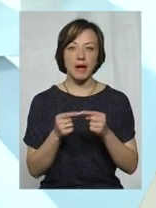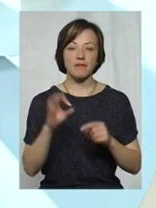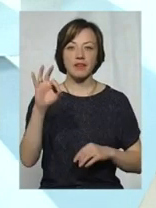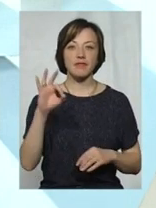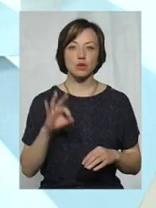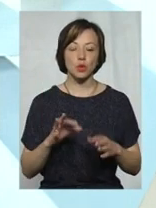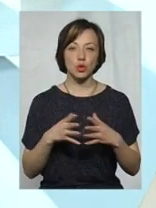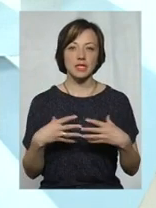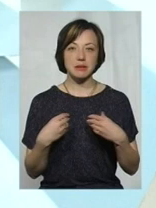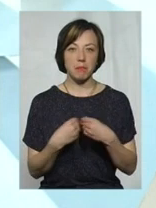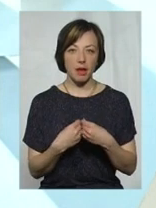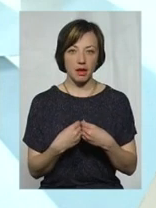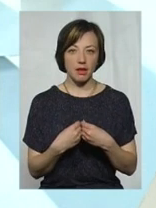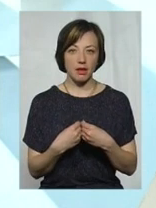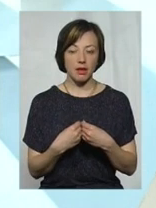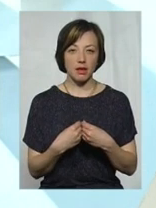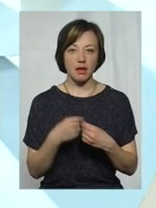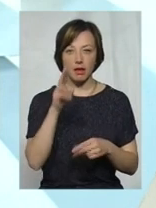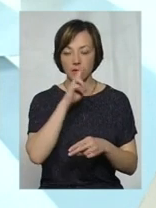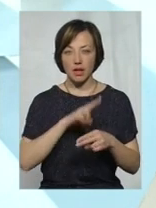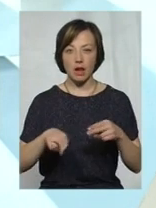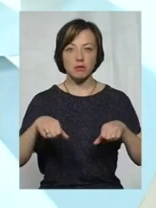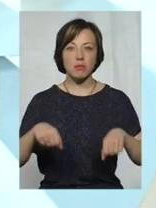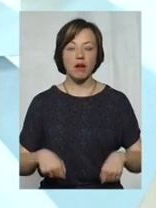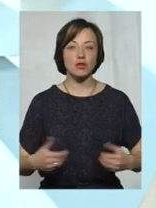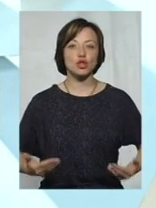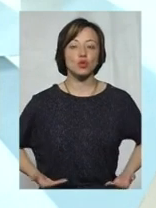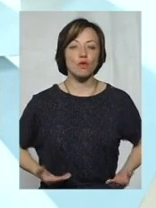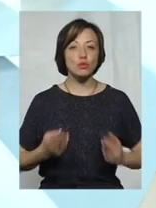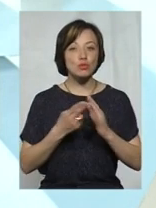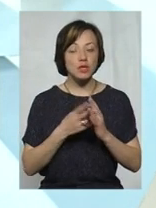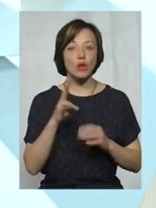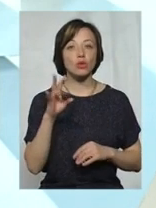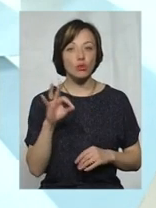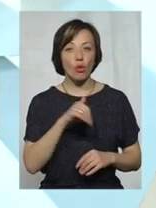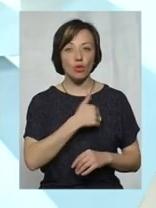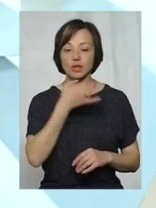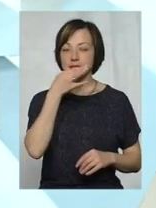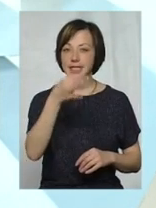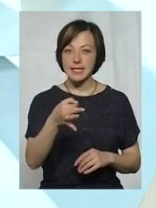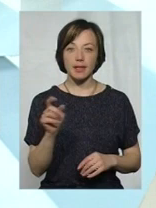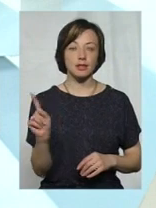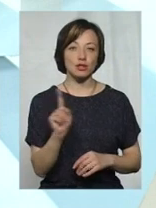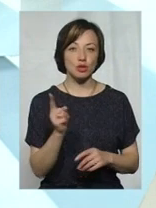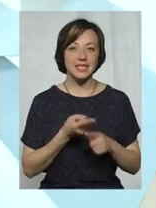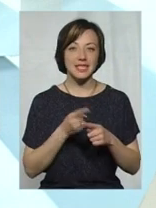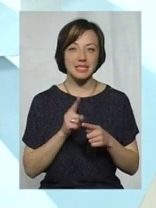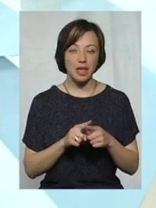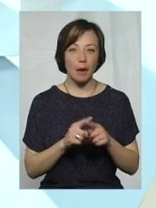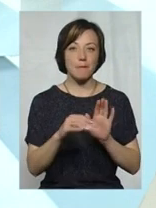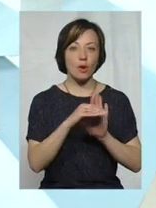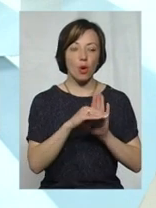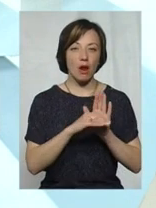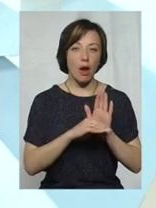сімей втрати право на житлову субсидію. Але хочу зазначити, що ця програма, вона,